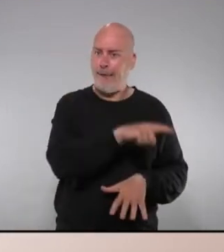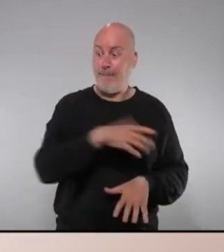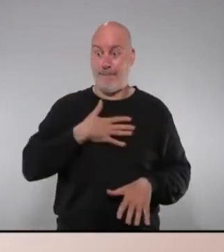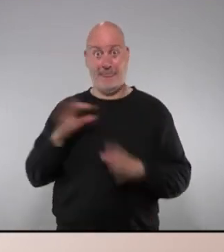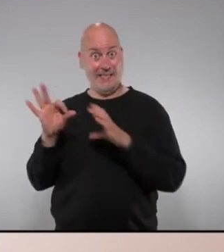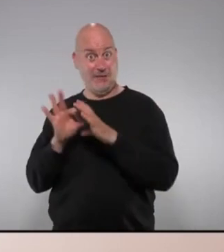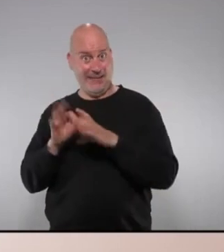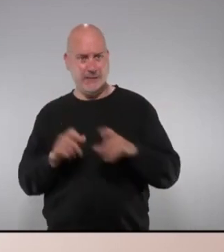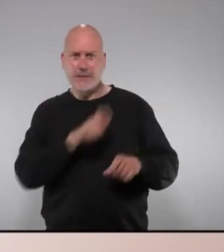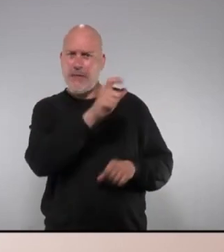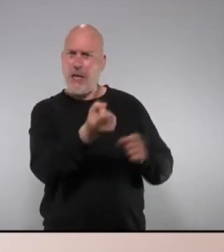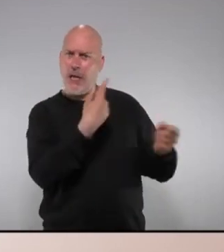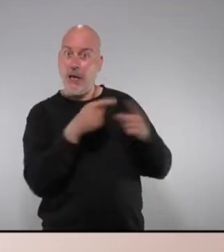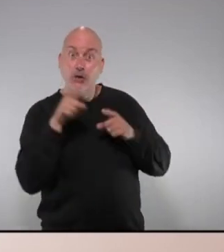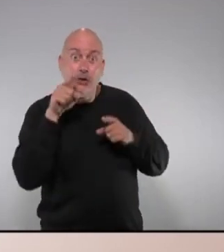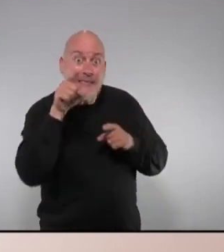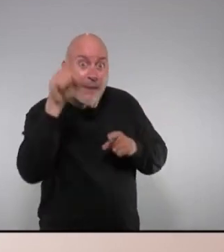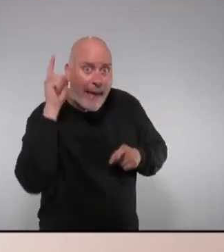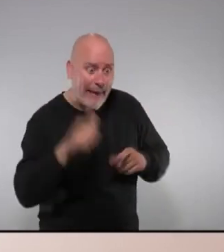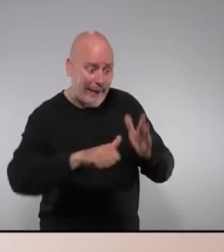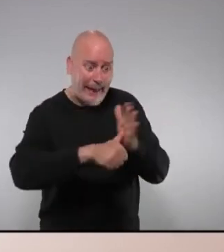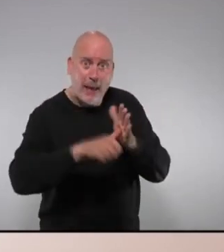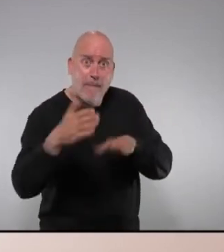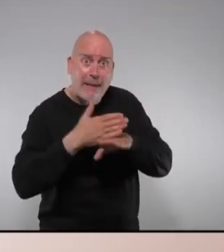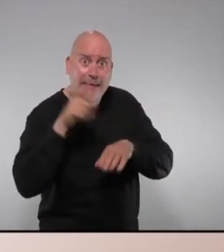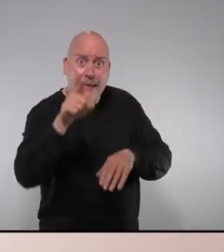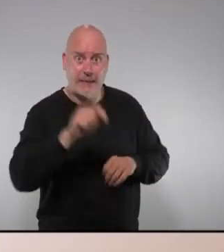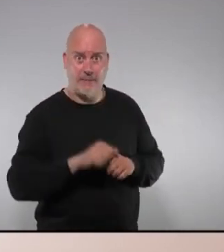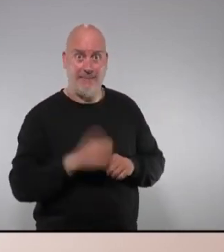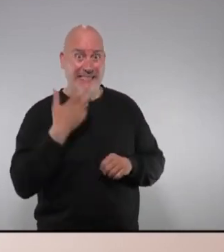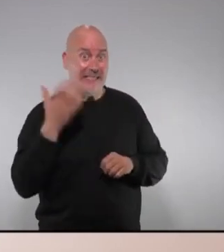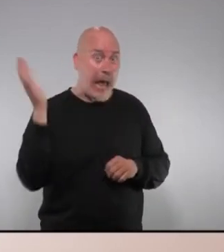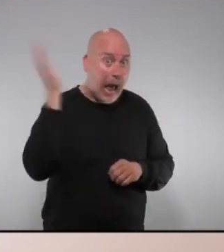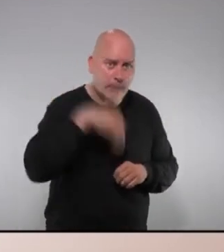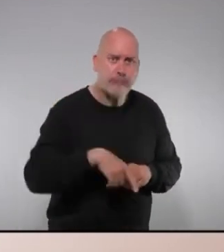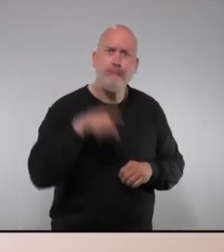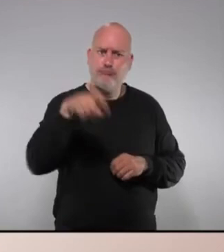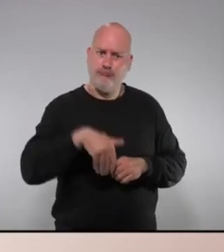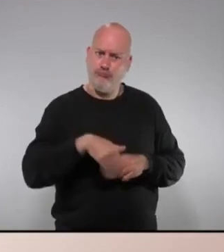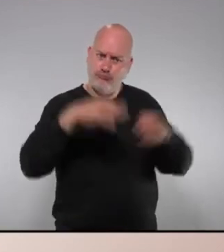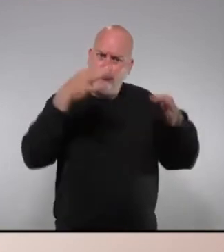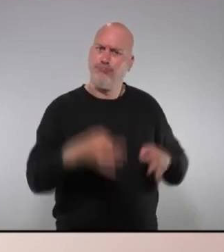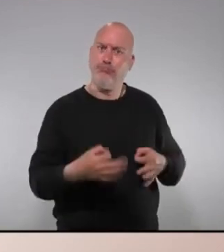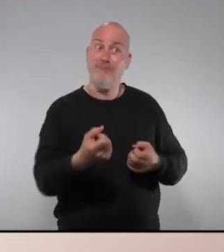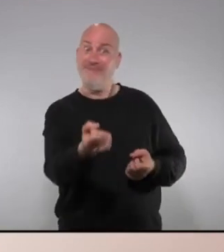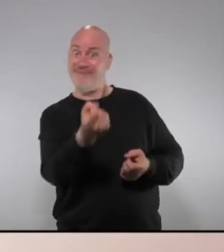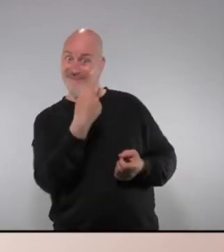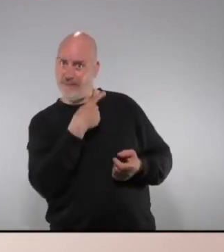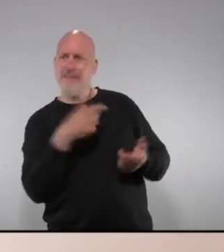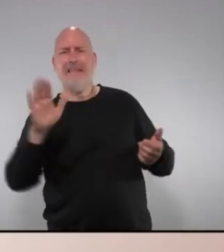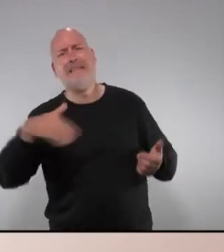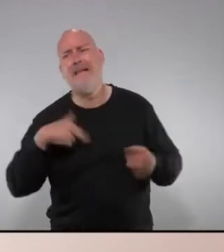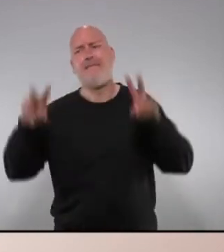Ciutadans em truca gent seva que té carnet de seu partit o que si no el té deu obediència als que sí que en tenen per demanar-me que